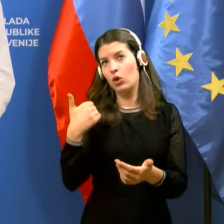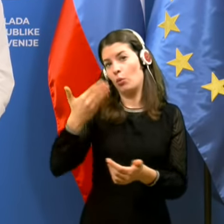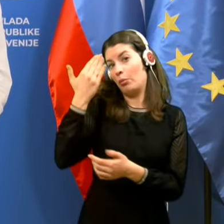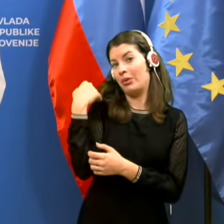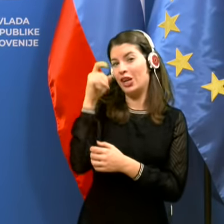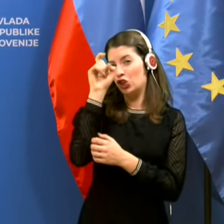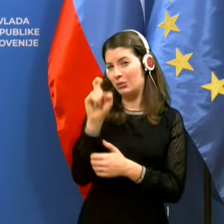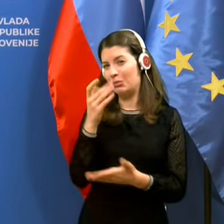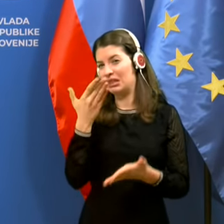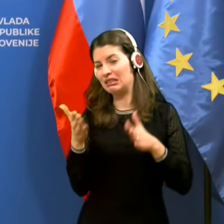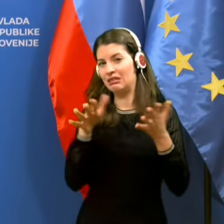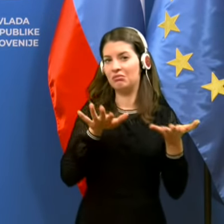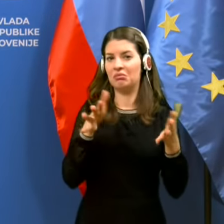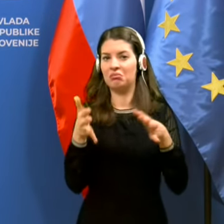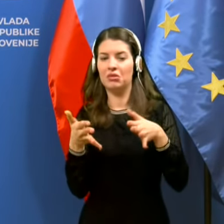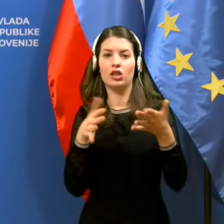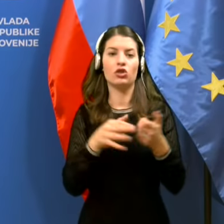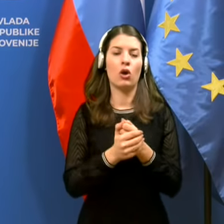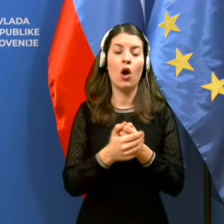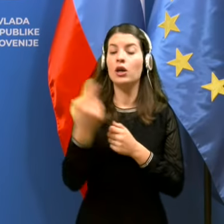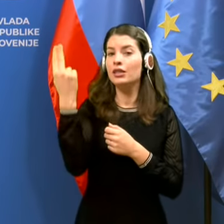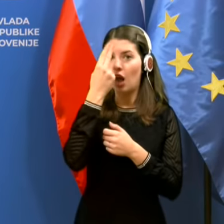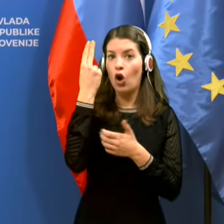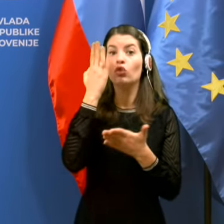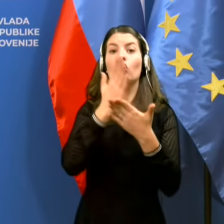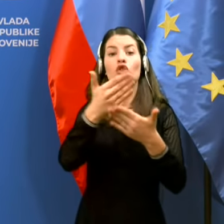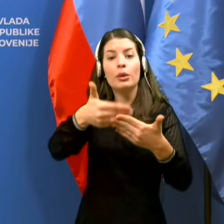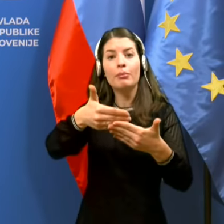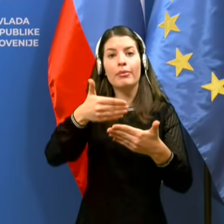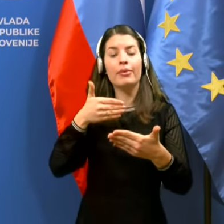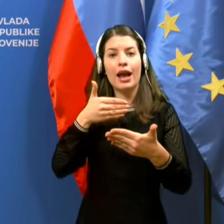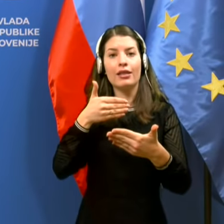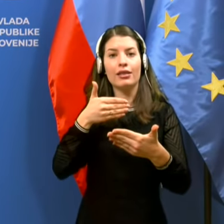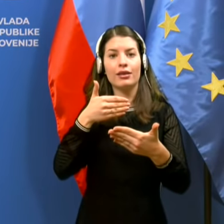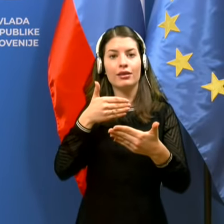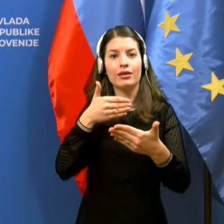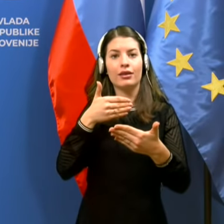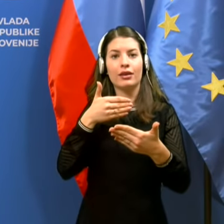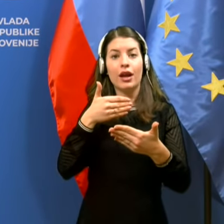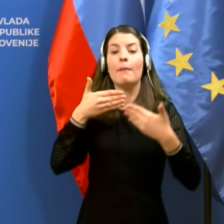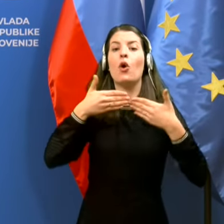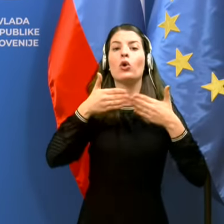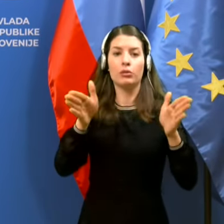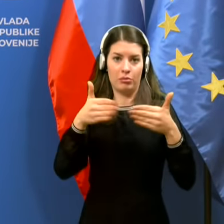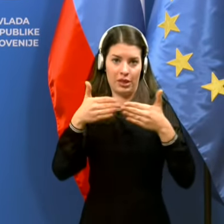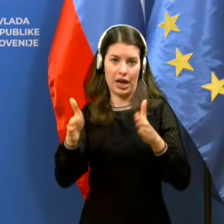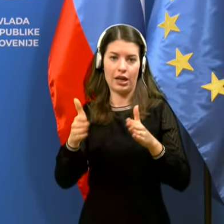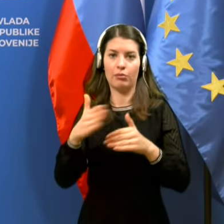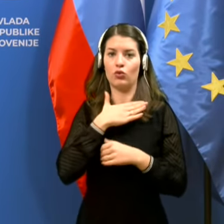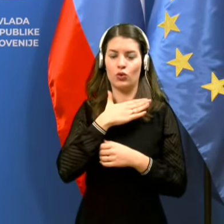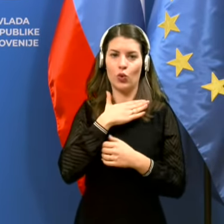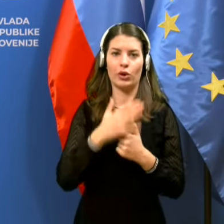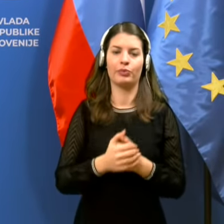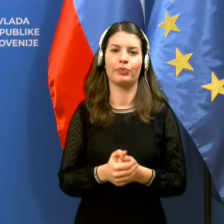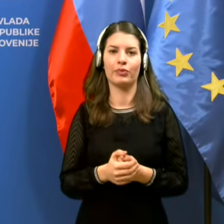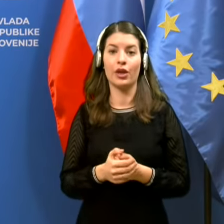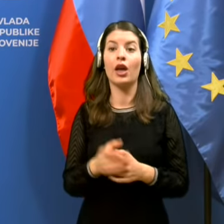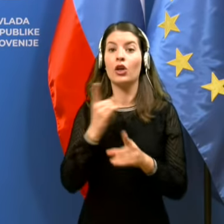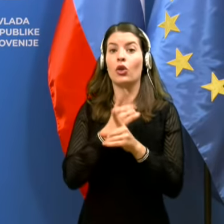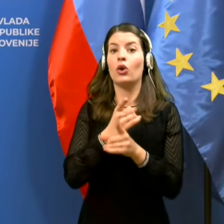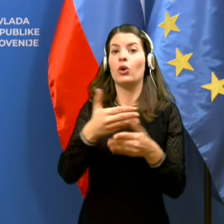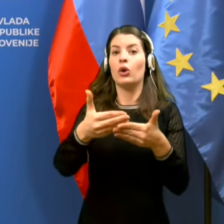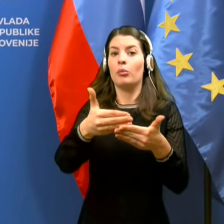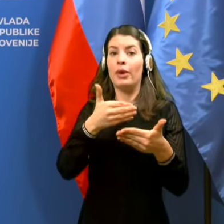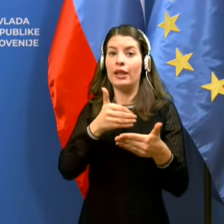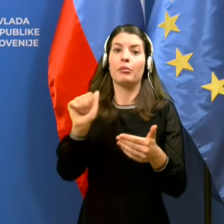meseca po moje enkrat, tako da zagotovo pred pred odpiranjem, zagotovo pred odpiranjem in pred prvim